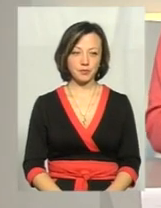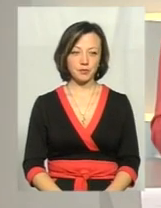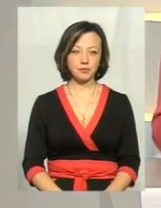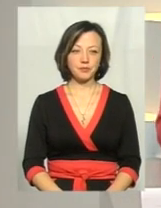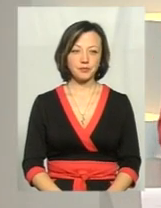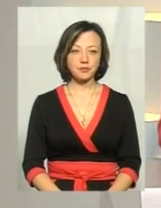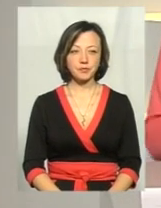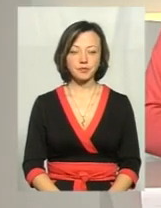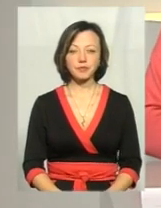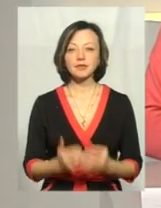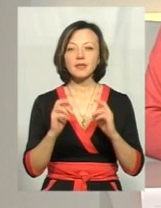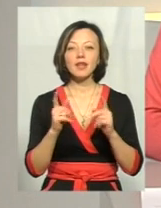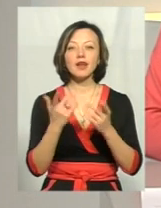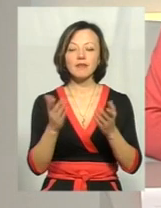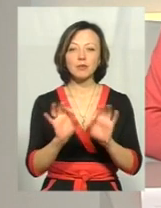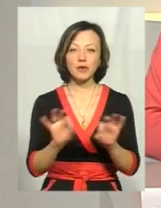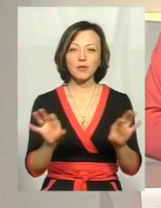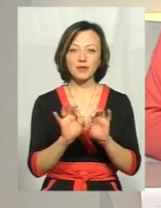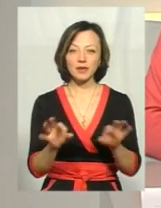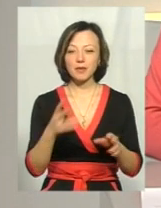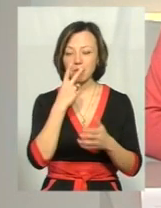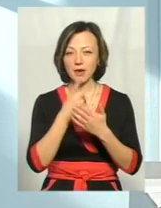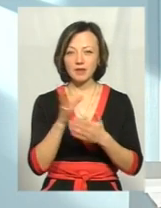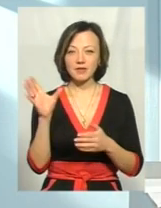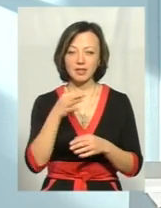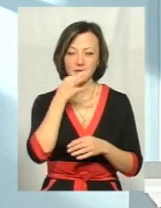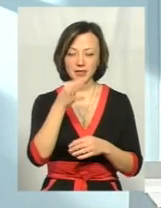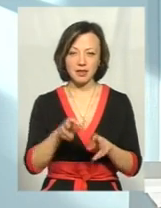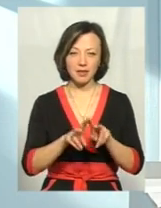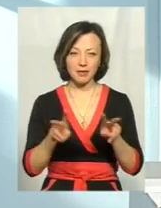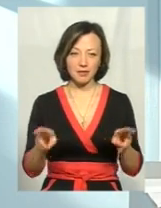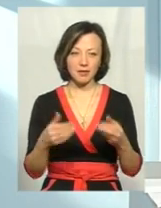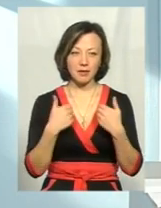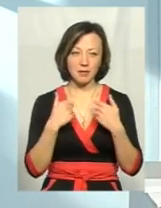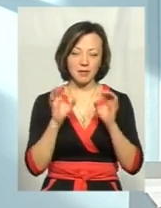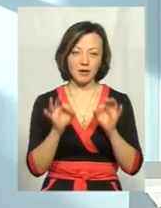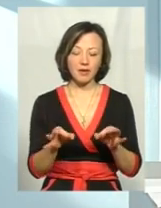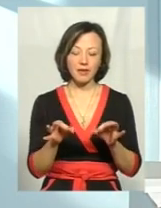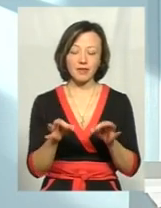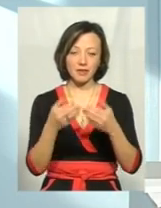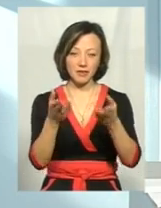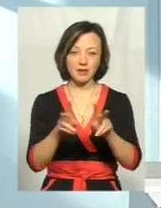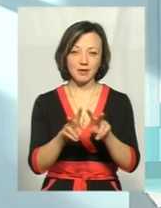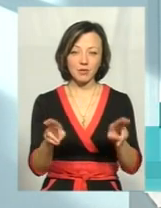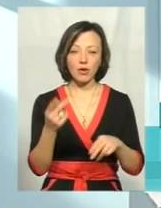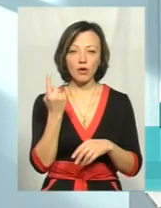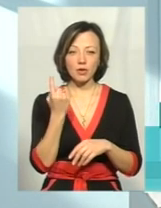А як прокоментуєте? Бачите, все практично сказане вірно. Тільки одно,